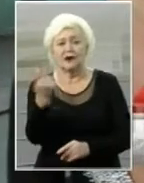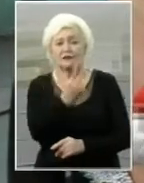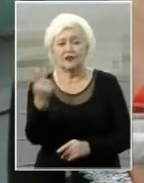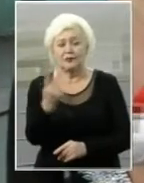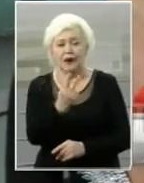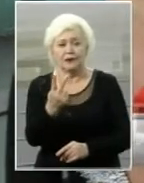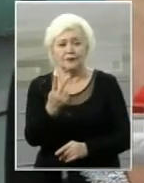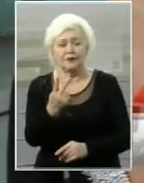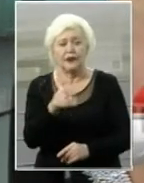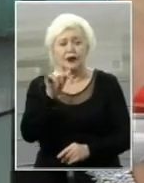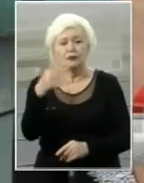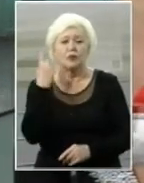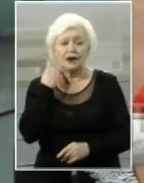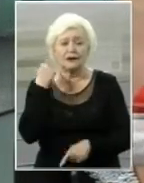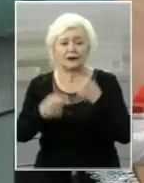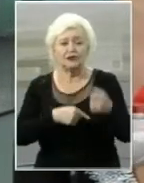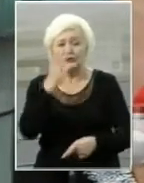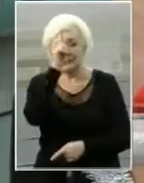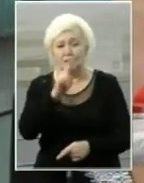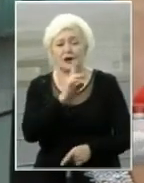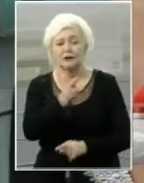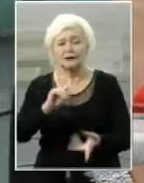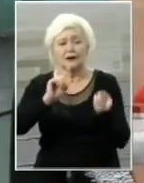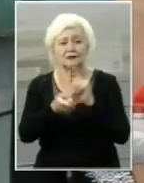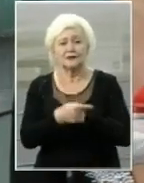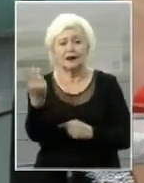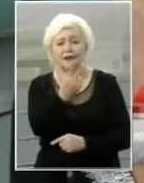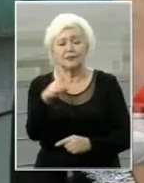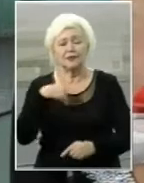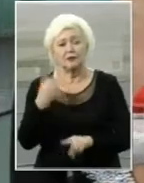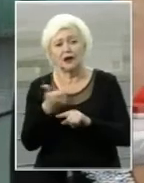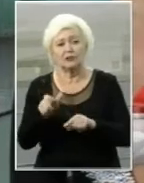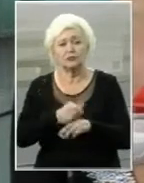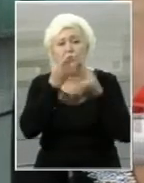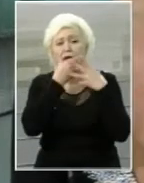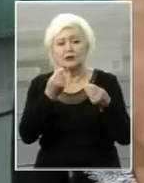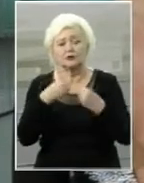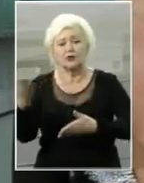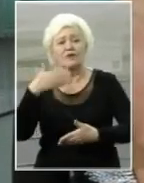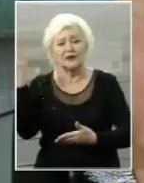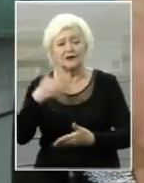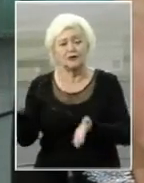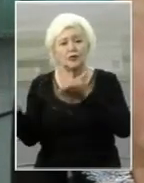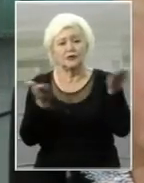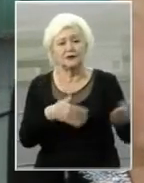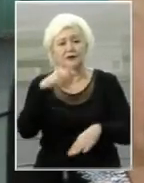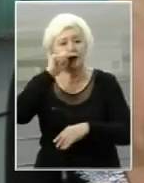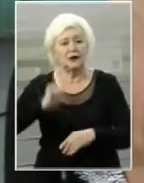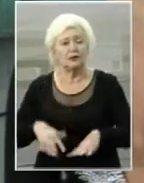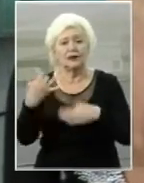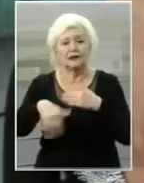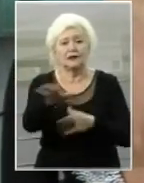Перший наш турнір був у Англії через два місяці, як ми стали парою. Ми тоді дуже гарно виступили, представляли Україну, Херсон.